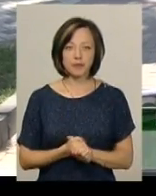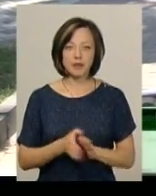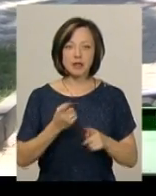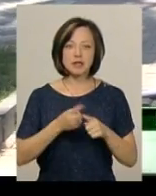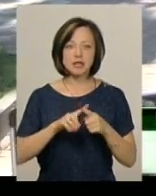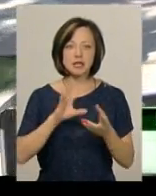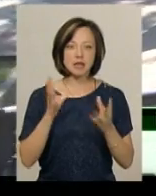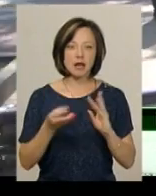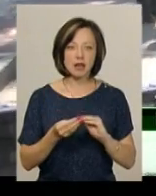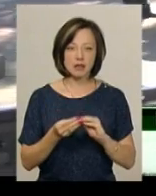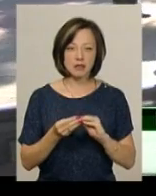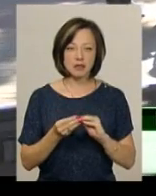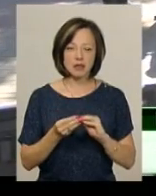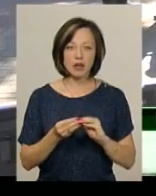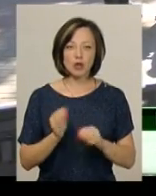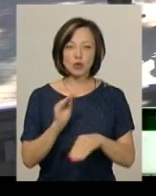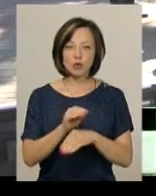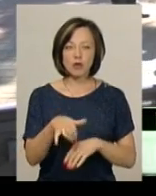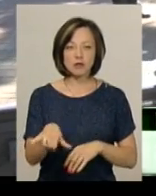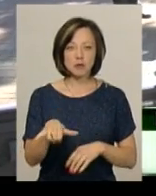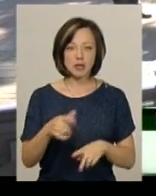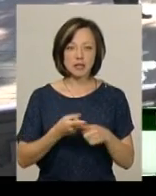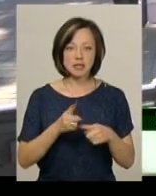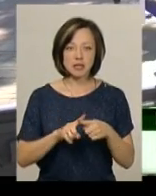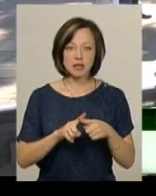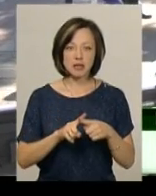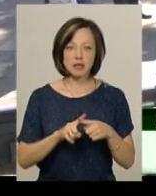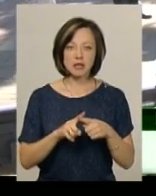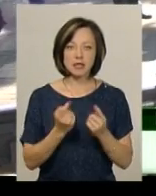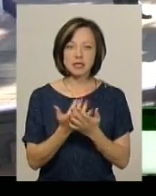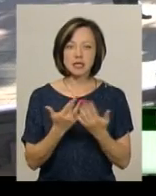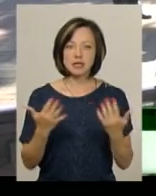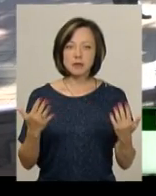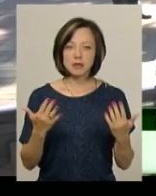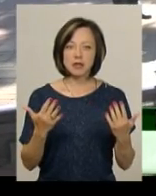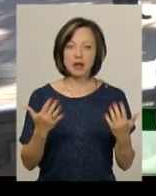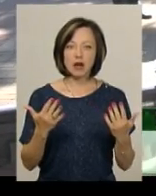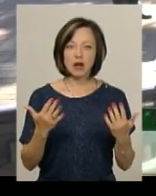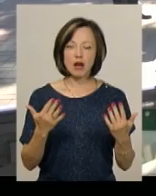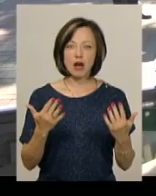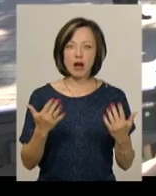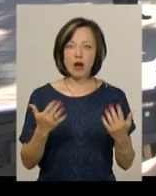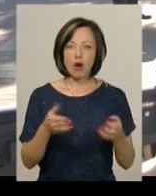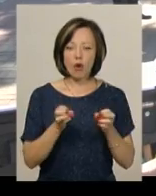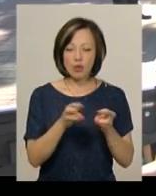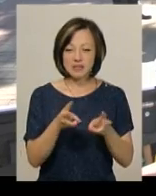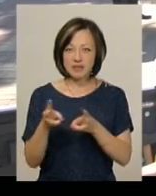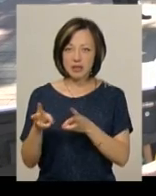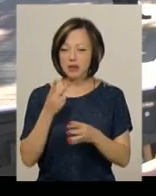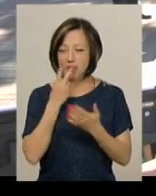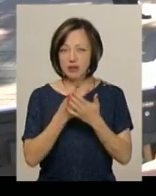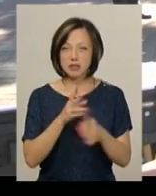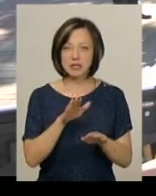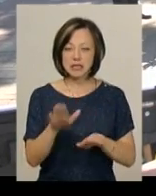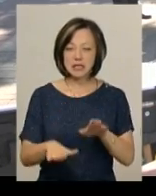загальне. Це додаткові чемодани. Це чемодан з різними спектрами освітлення для вилучення та виявлення слідів